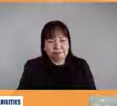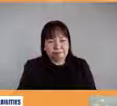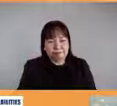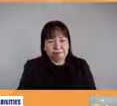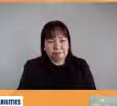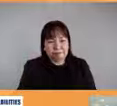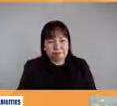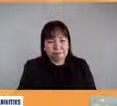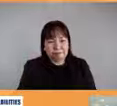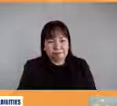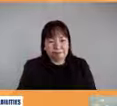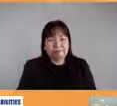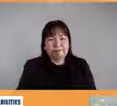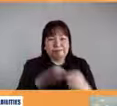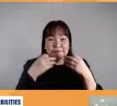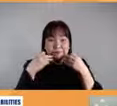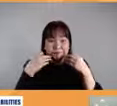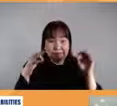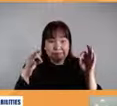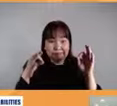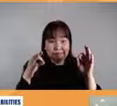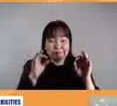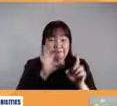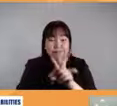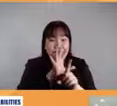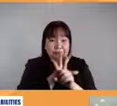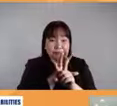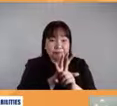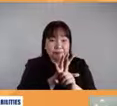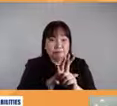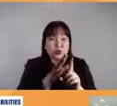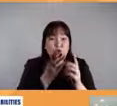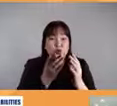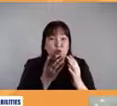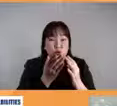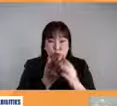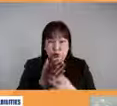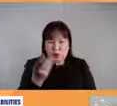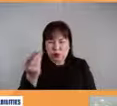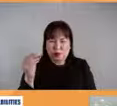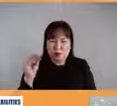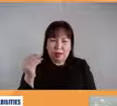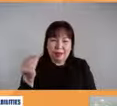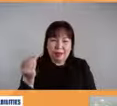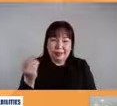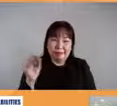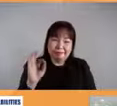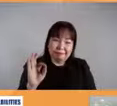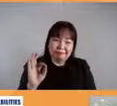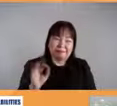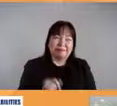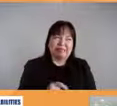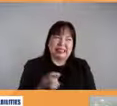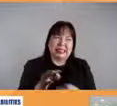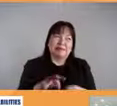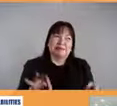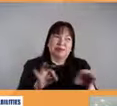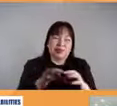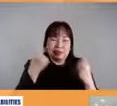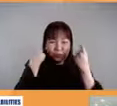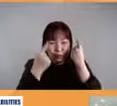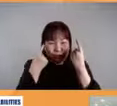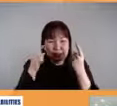magiging sikat pero hindi ka naman magiging sikat kung wala kang era so it's all really